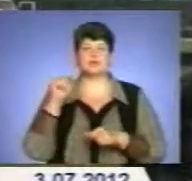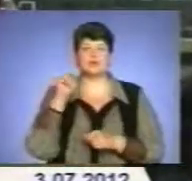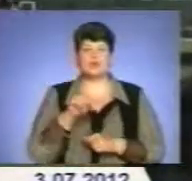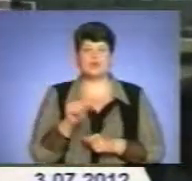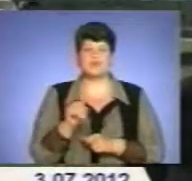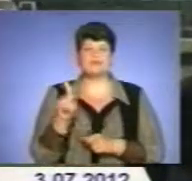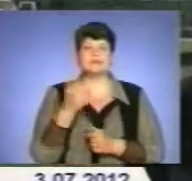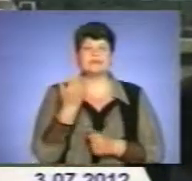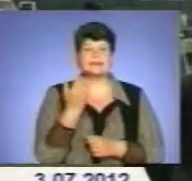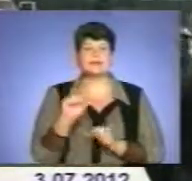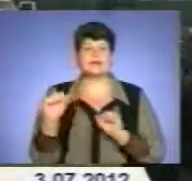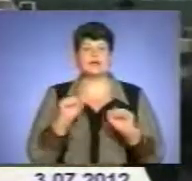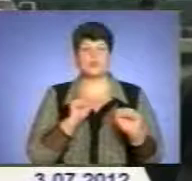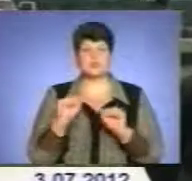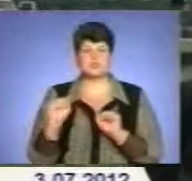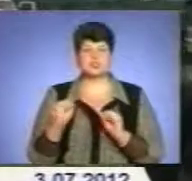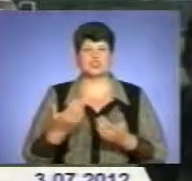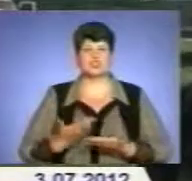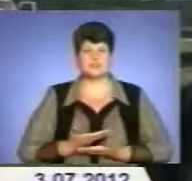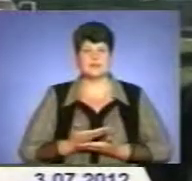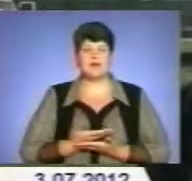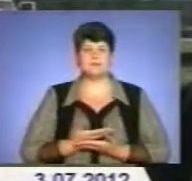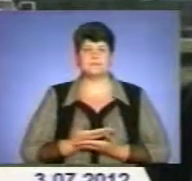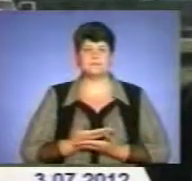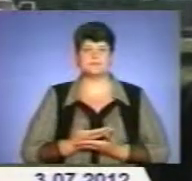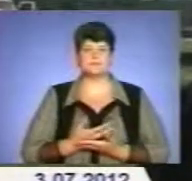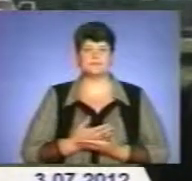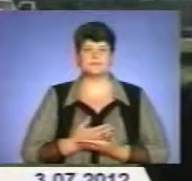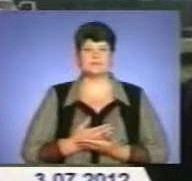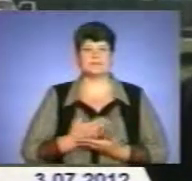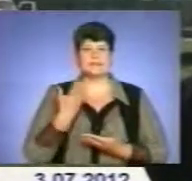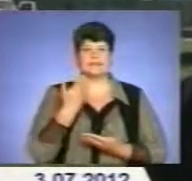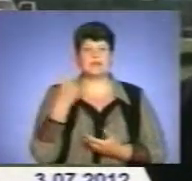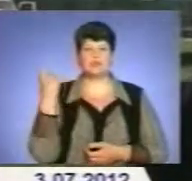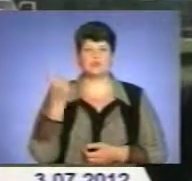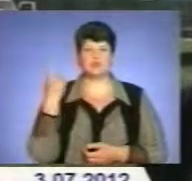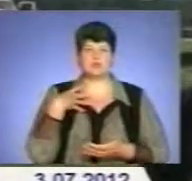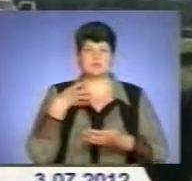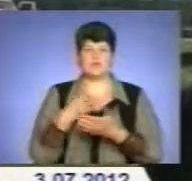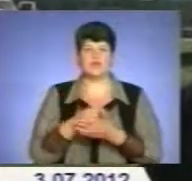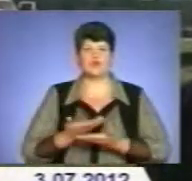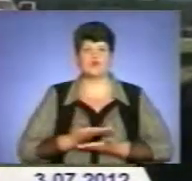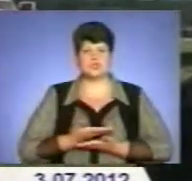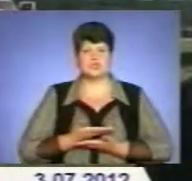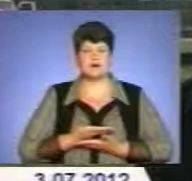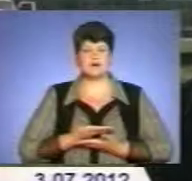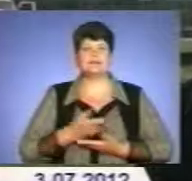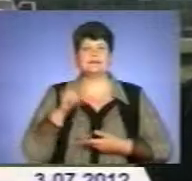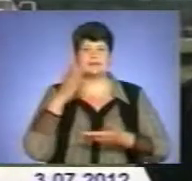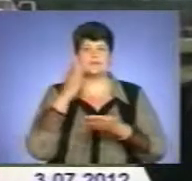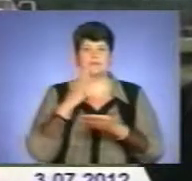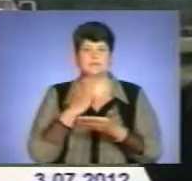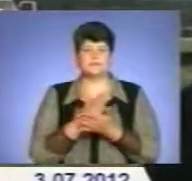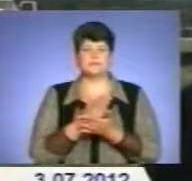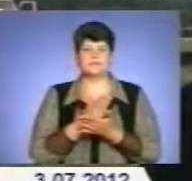ти керуєш життям, ти господар свого життя, ти володієш